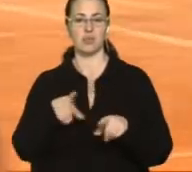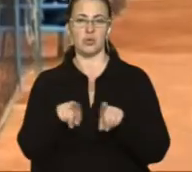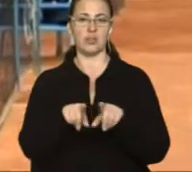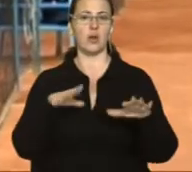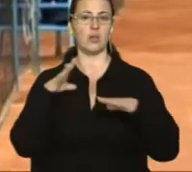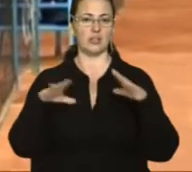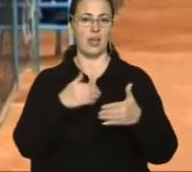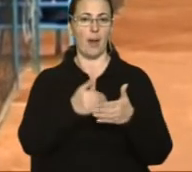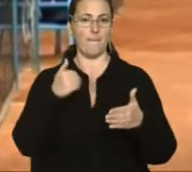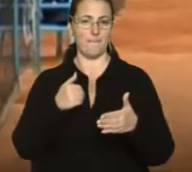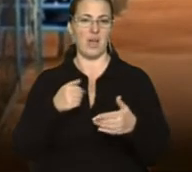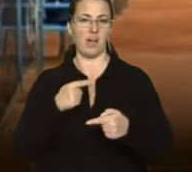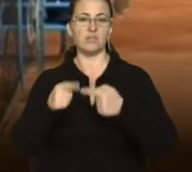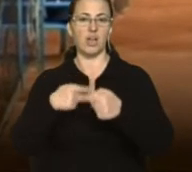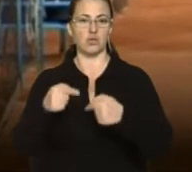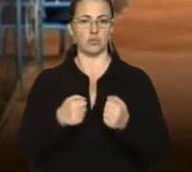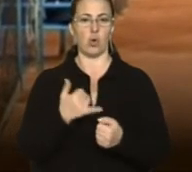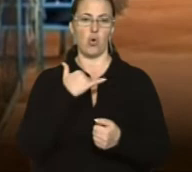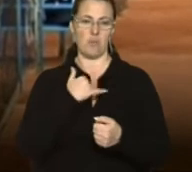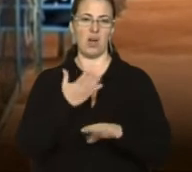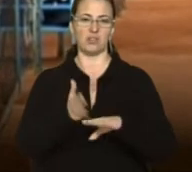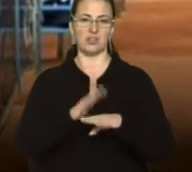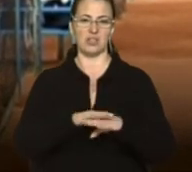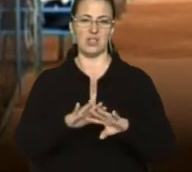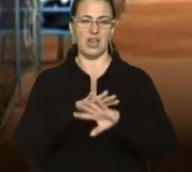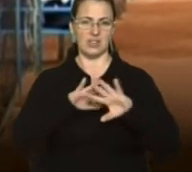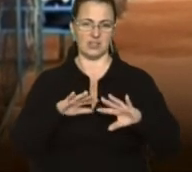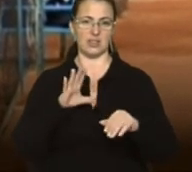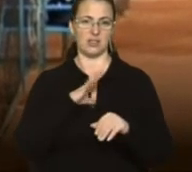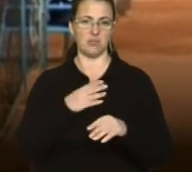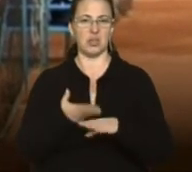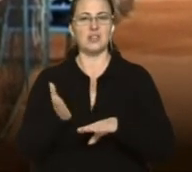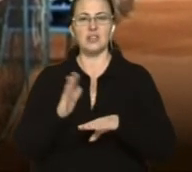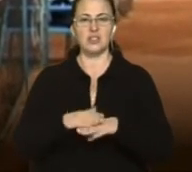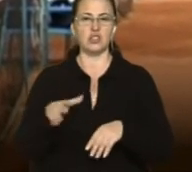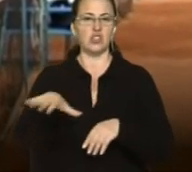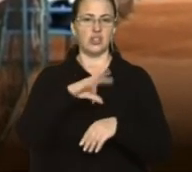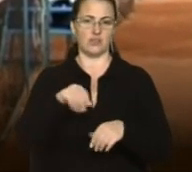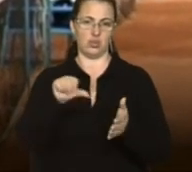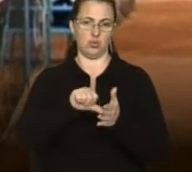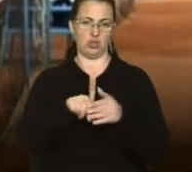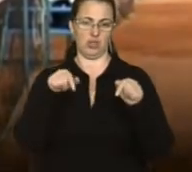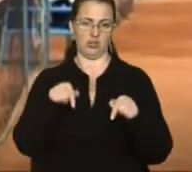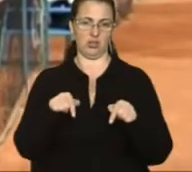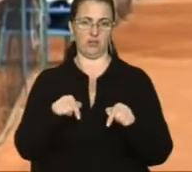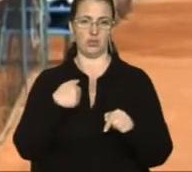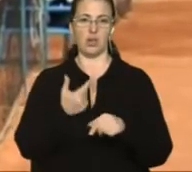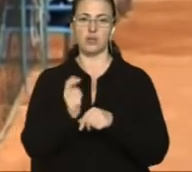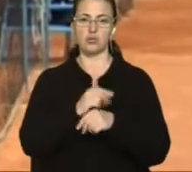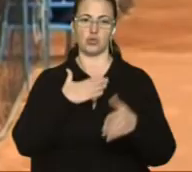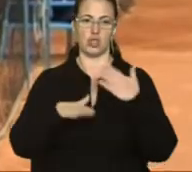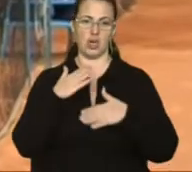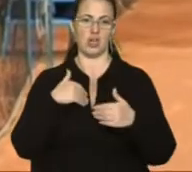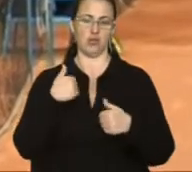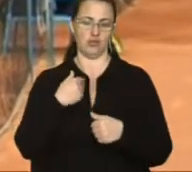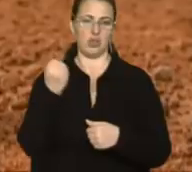стартами. В мене дуже складна сітка була цього разу. Тобто найскладніше, напевно, з усіх учасників тут. І я дуже рада, що